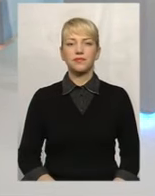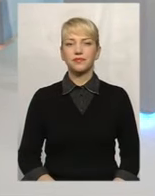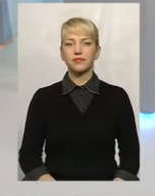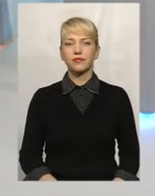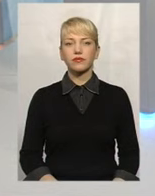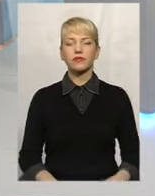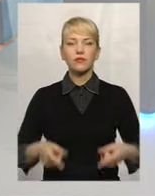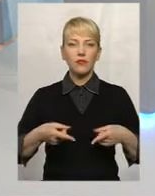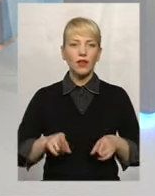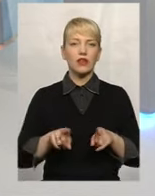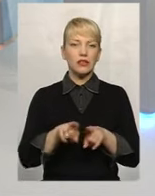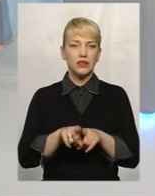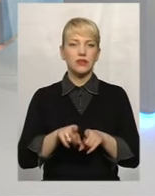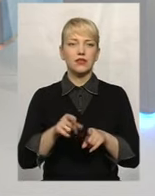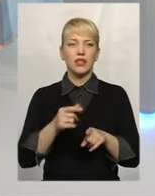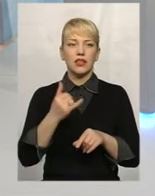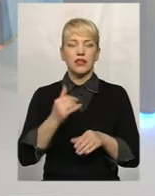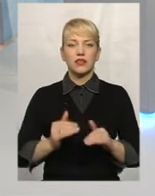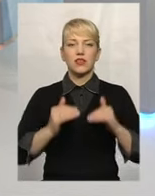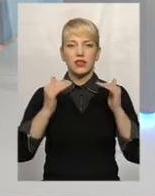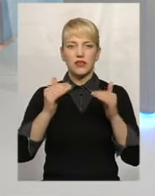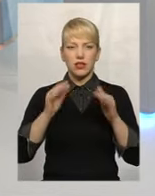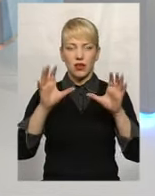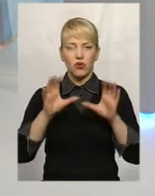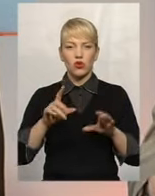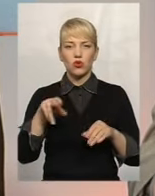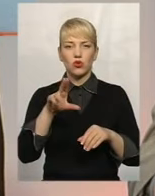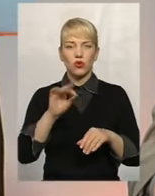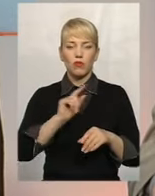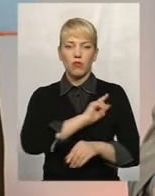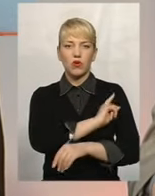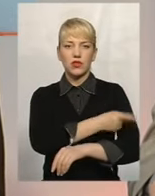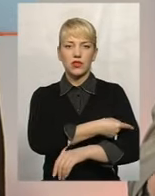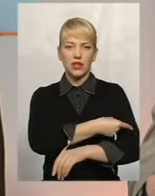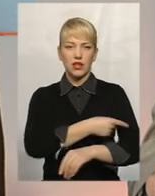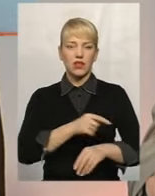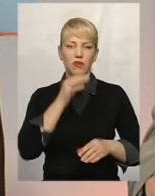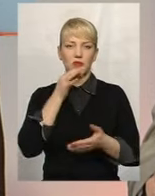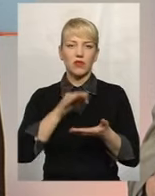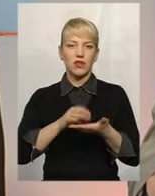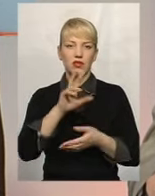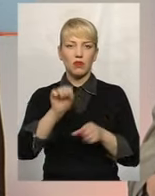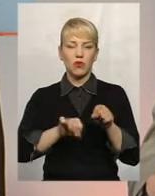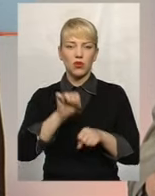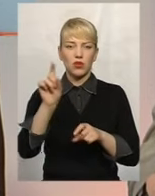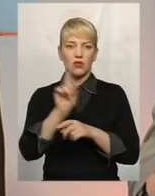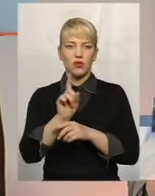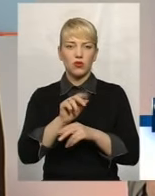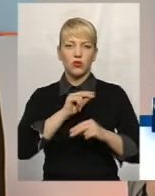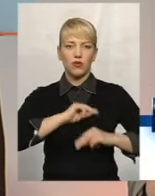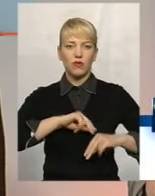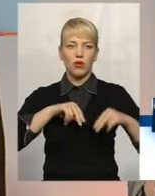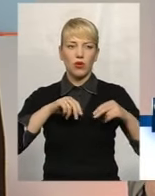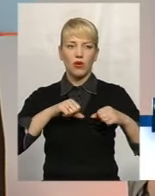Зміни в законодавству щодо посилення відповідальності за порушення норм трудового права відбулися ще починаючи з 1